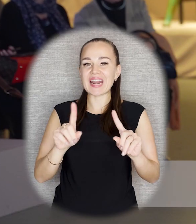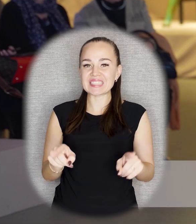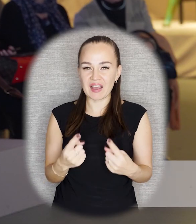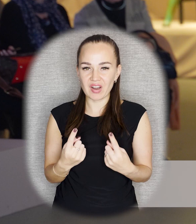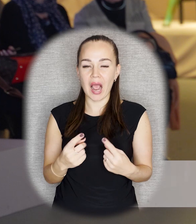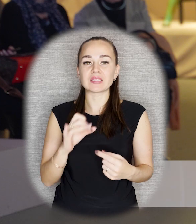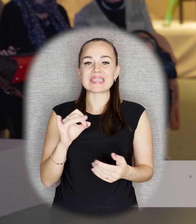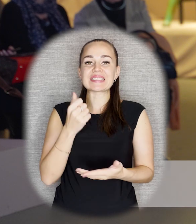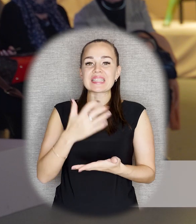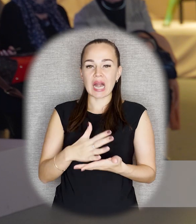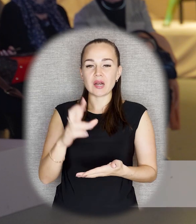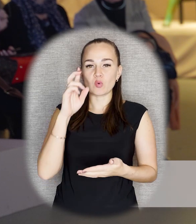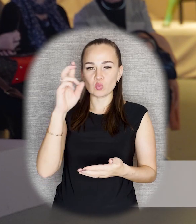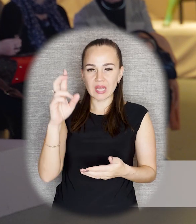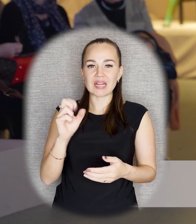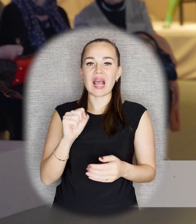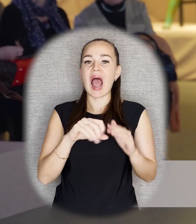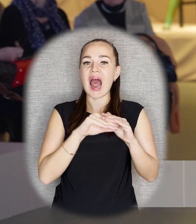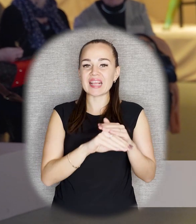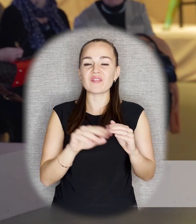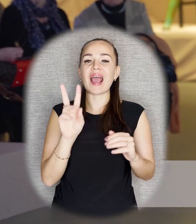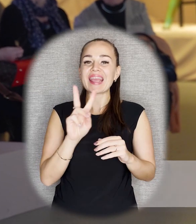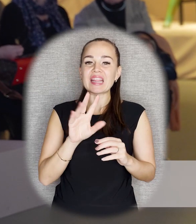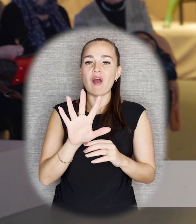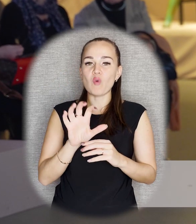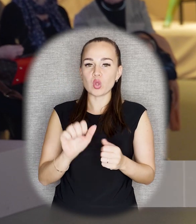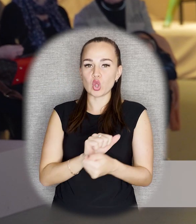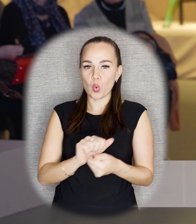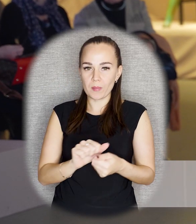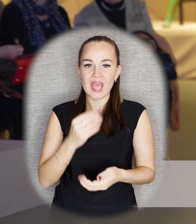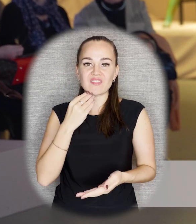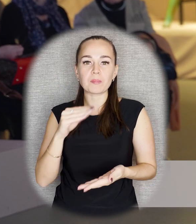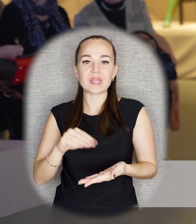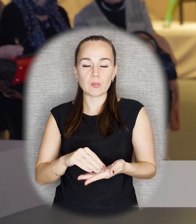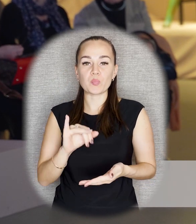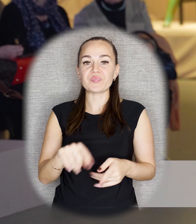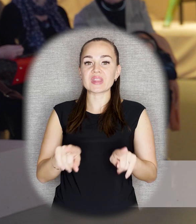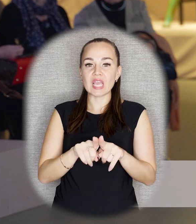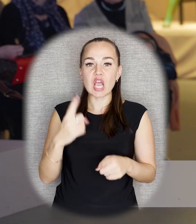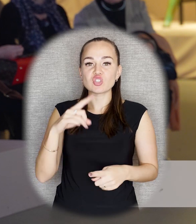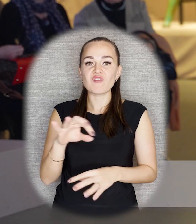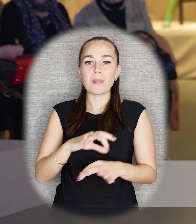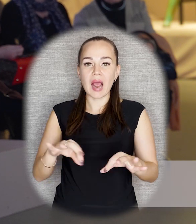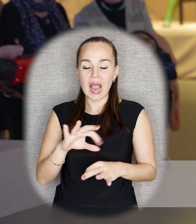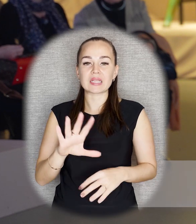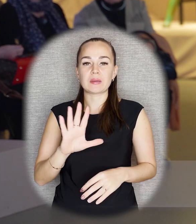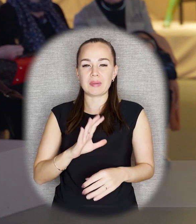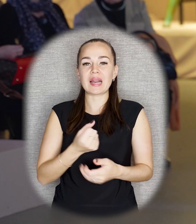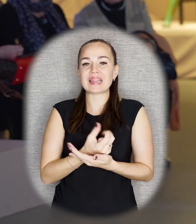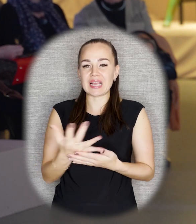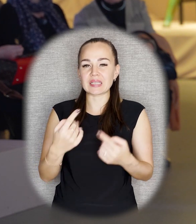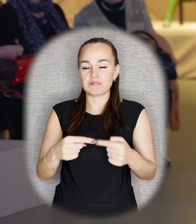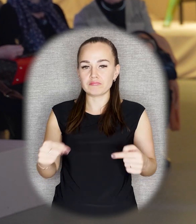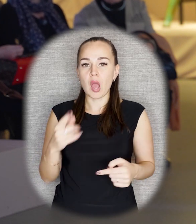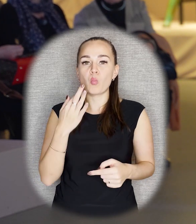государственным архивом кинофотофона документов Санкт-Петербурга. Также в проекте приняли участие еще несколько музеев. Это